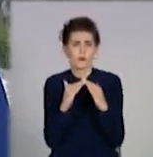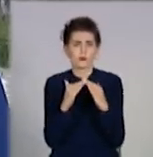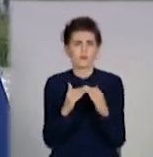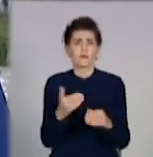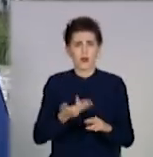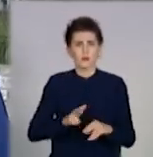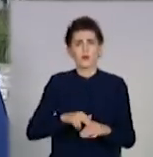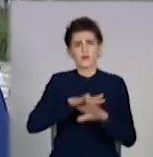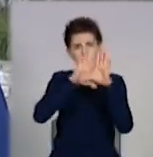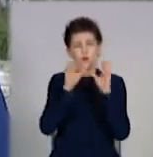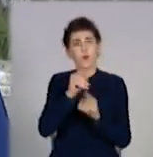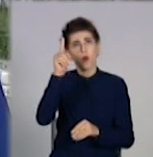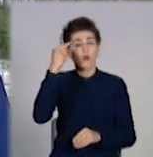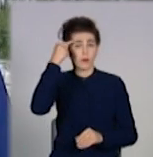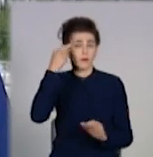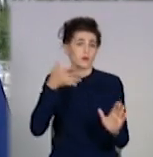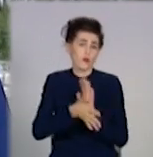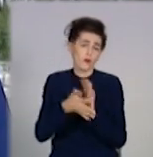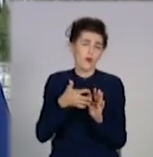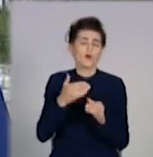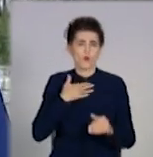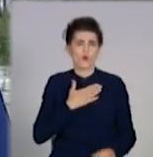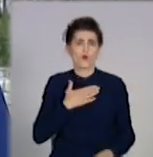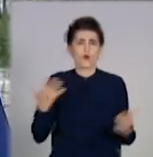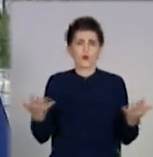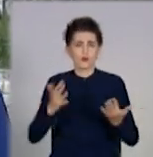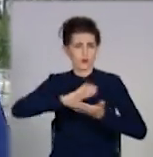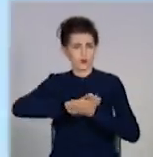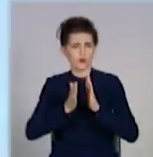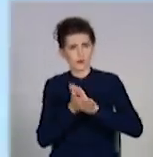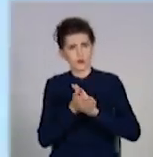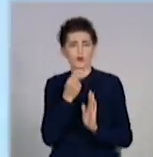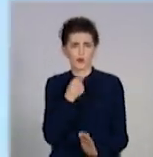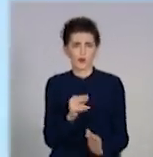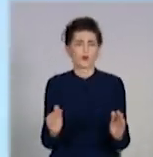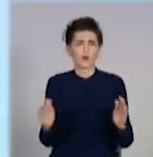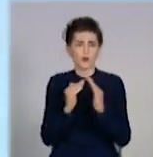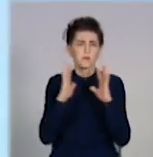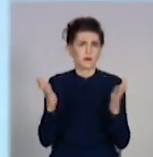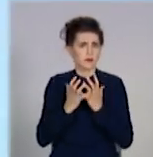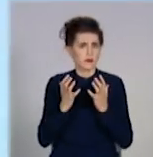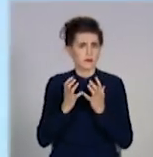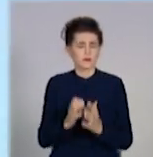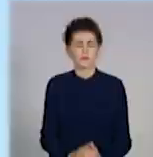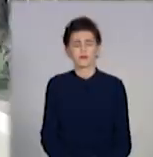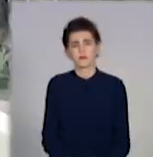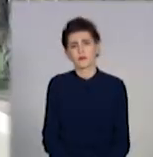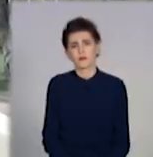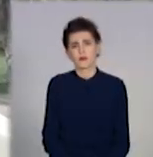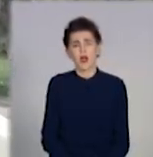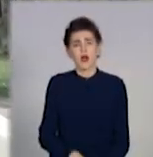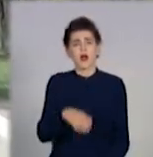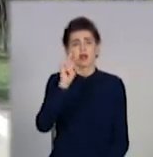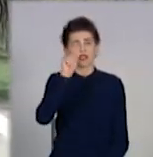Я думаю, Бог зрозумість, якщо воно є, то лучше б бути вдома. Заряженого Бог бережить. Утім, священники